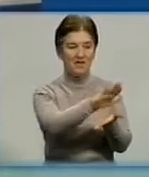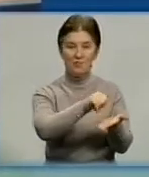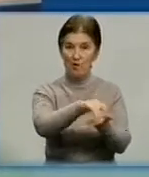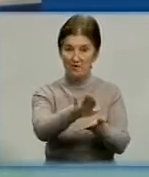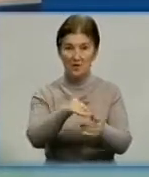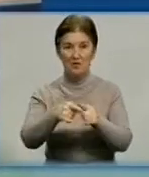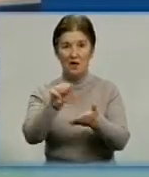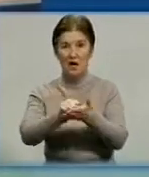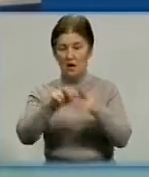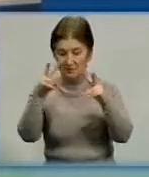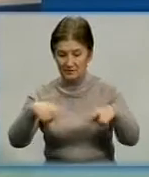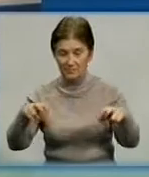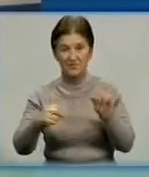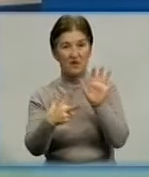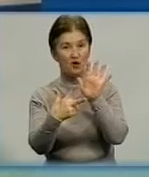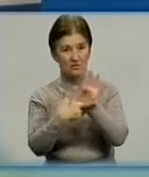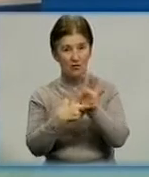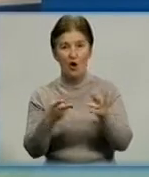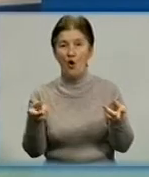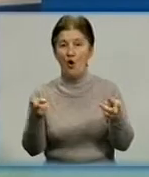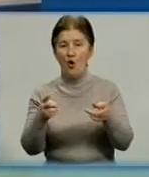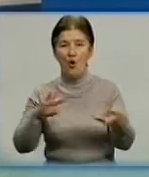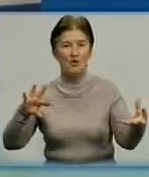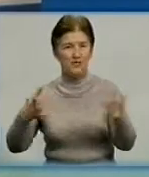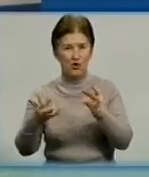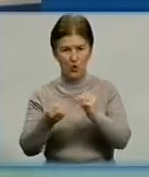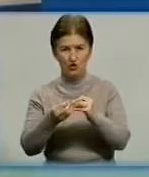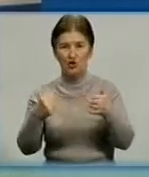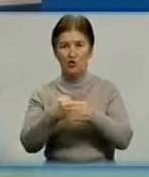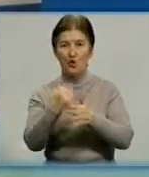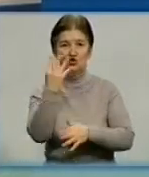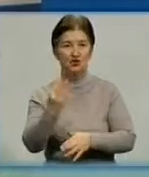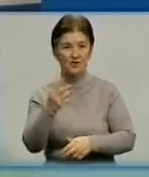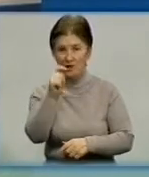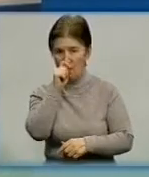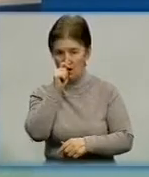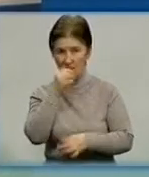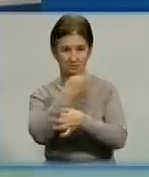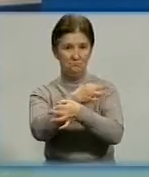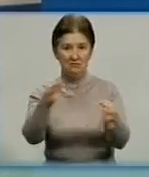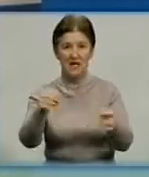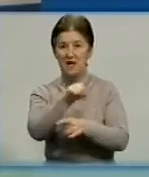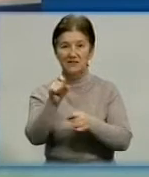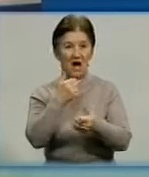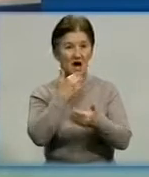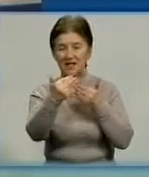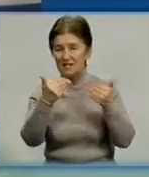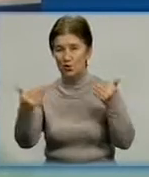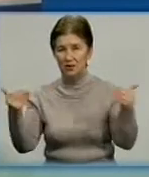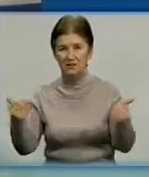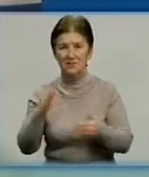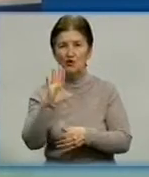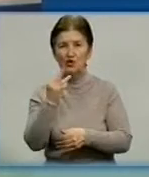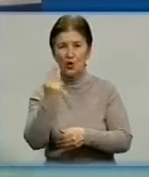розглянути документи вісьмох претендентів. Остаточне рішення мають ухвалити до 4 квітня. За результатами жопитувань різноманітних центрів